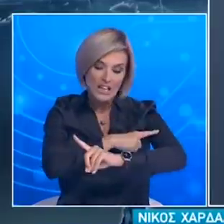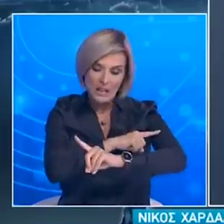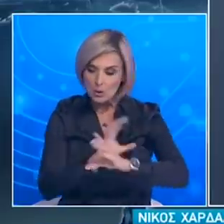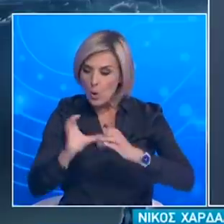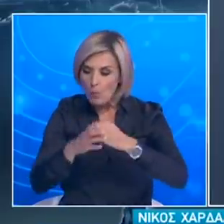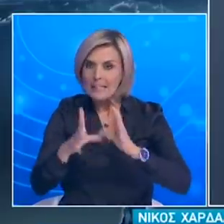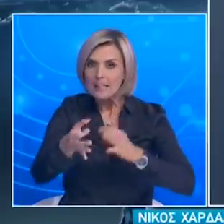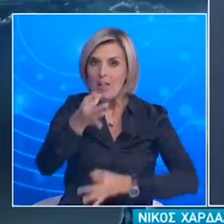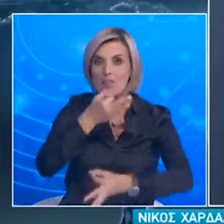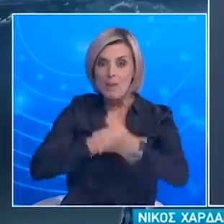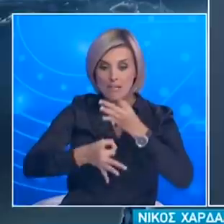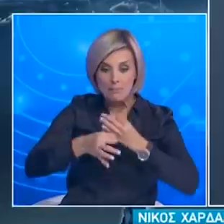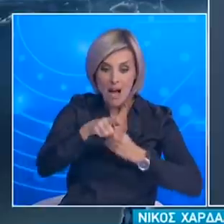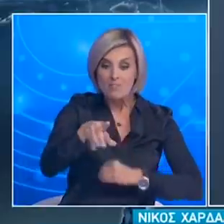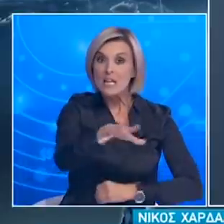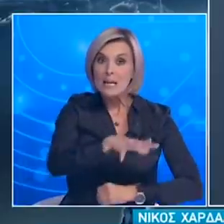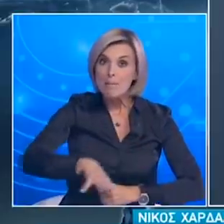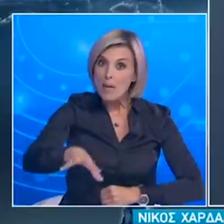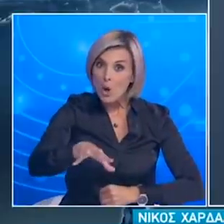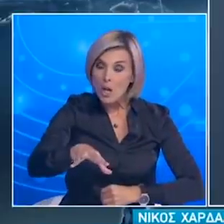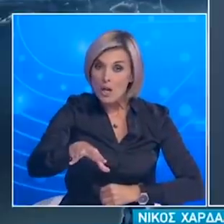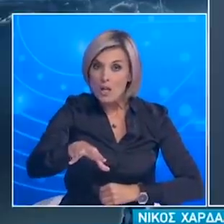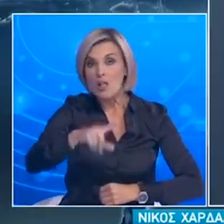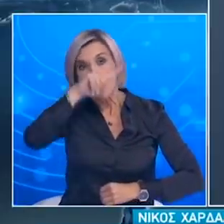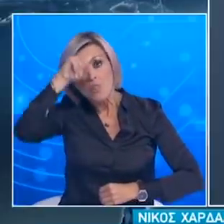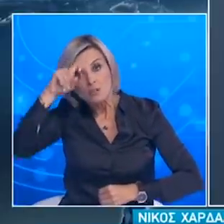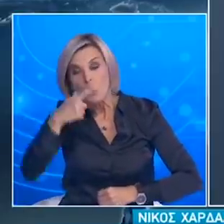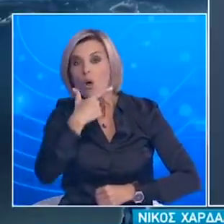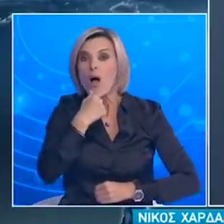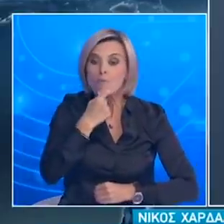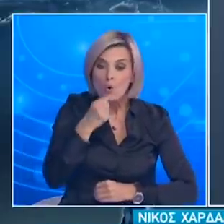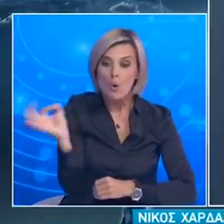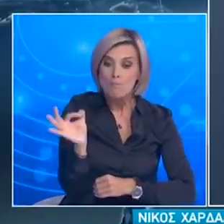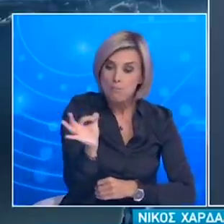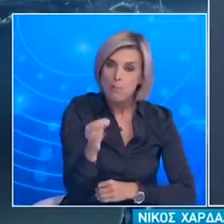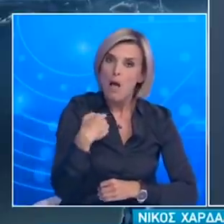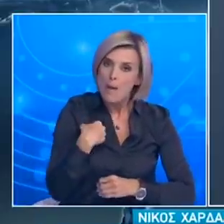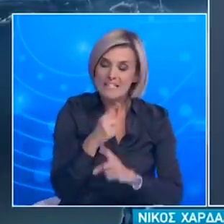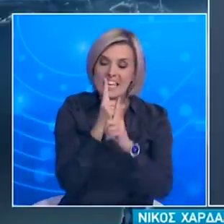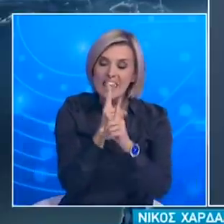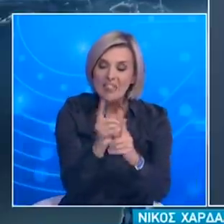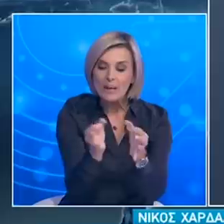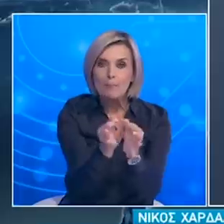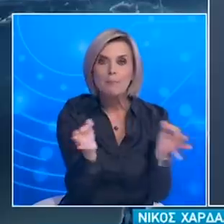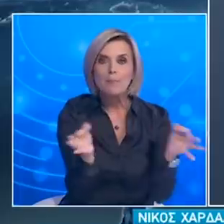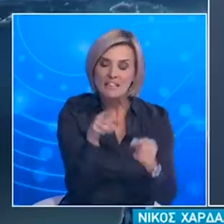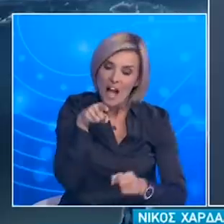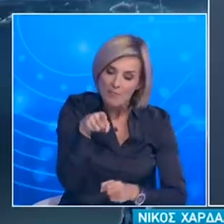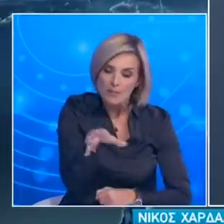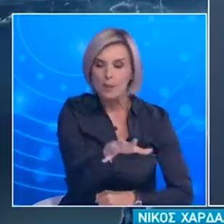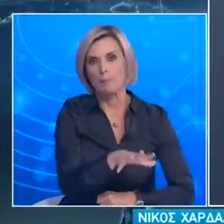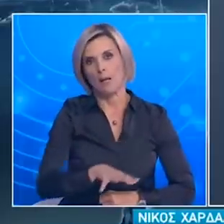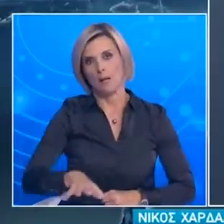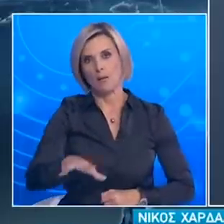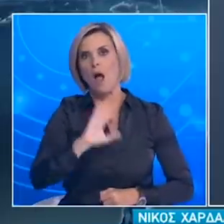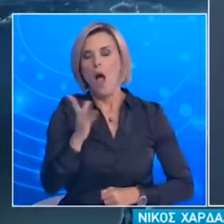περιοχές είτε σε περιοχές επιτήρησης είτε σε περιοχές με ειδικά περιοριστικά μέτρα Ιδιαίτερα σε περιοχές με έντονο